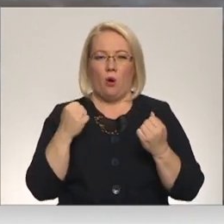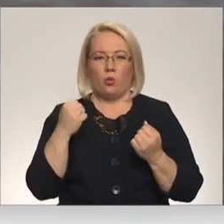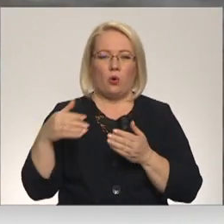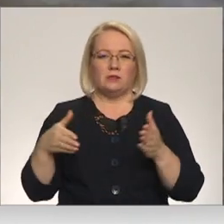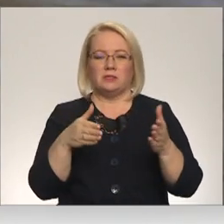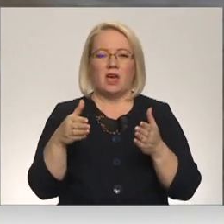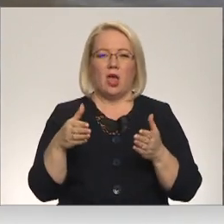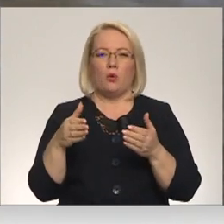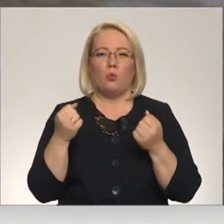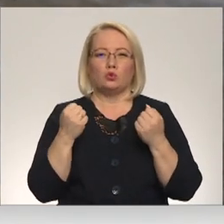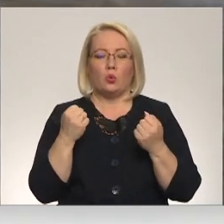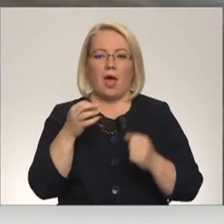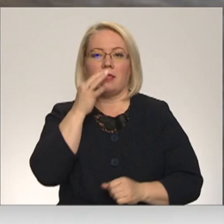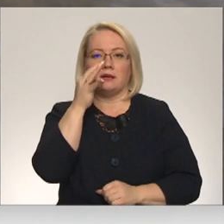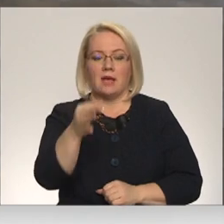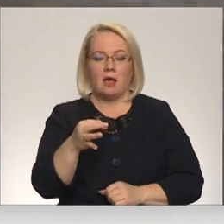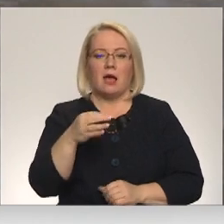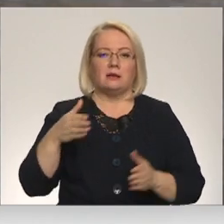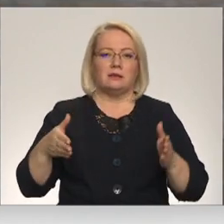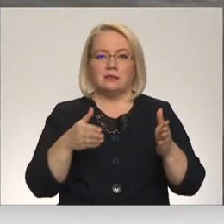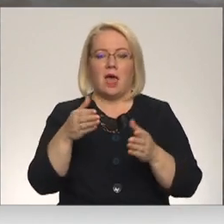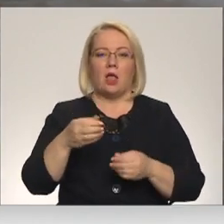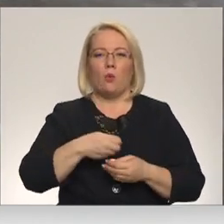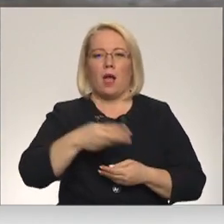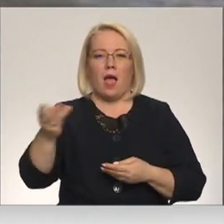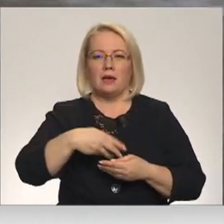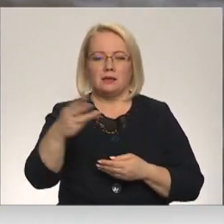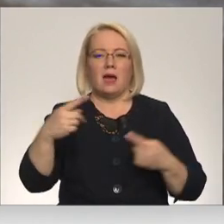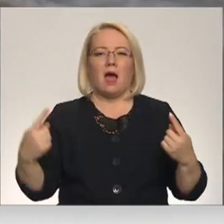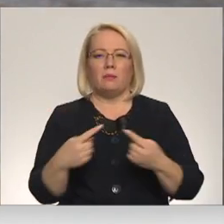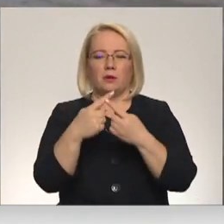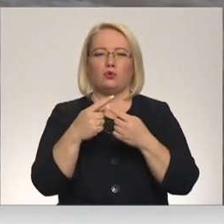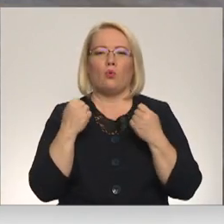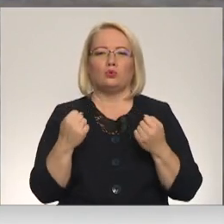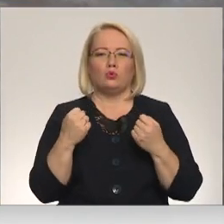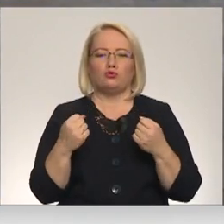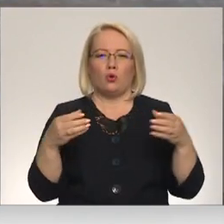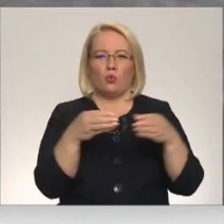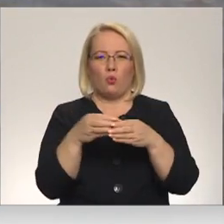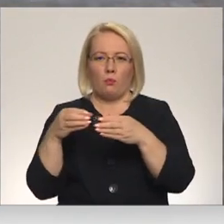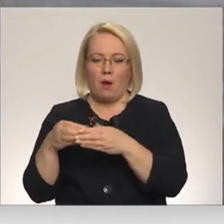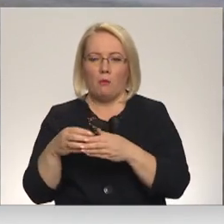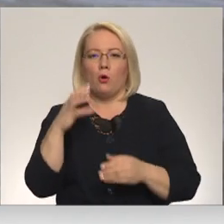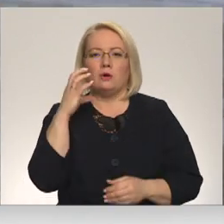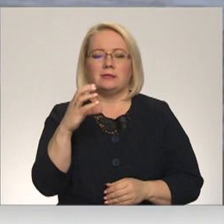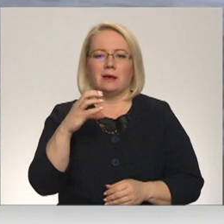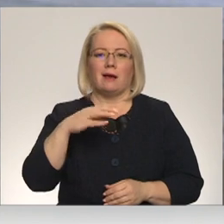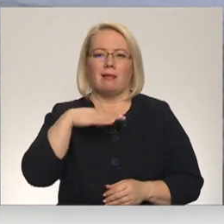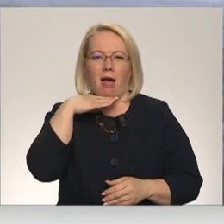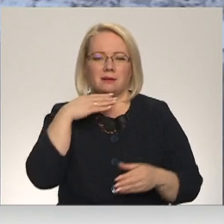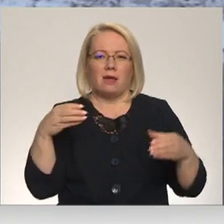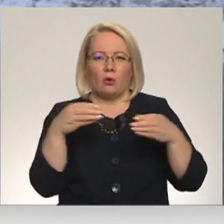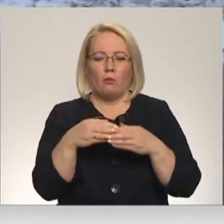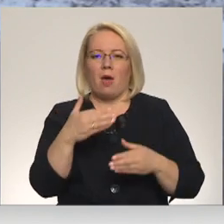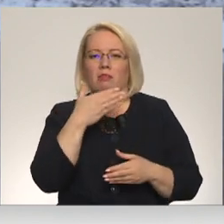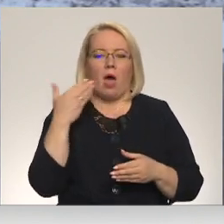uzturētājs skaidro, ka ceļi tiek kaisīti atbilstoši uzturēšanas klasēm, un C klases autoceļiem nav normēta laika, kurā tie